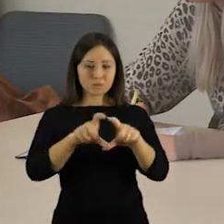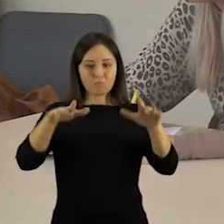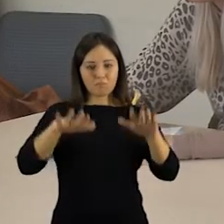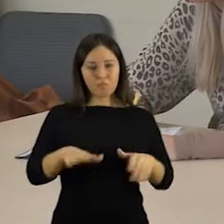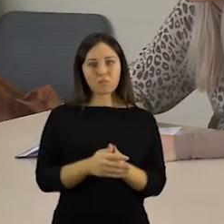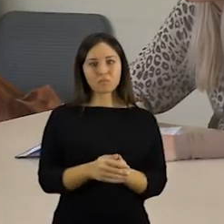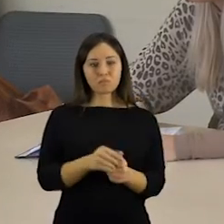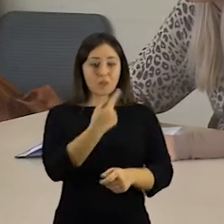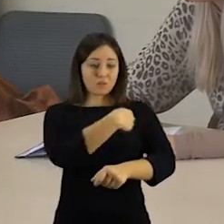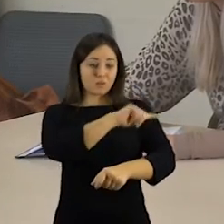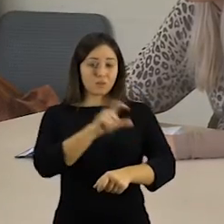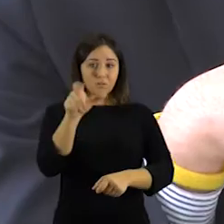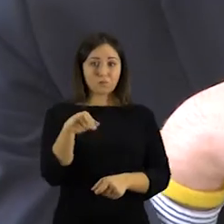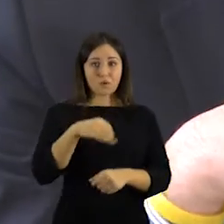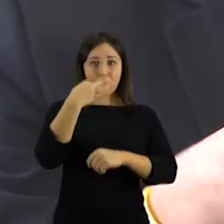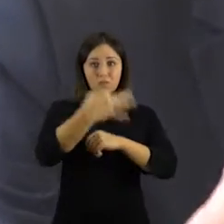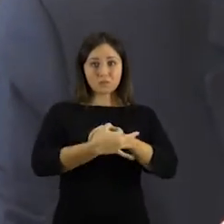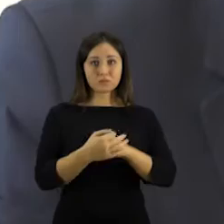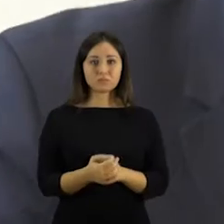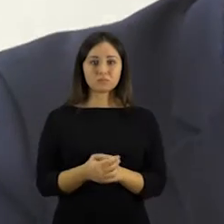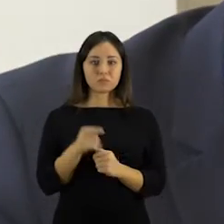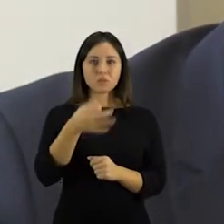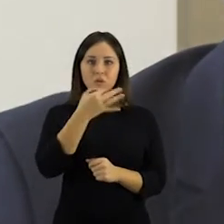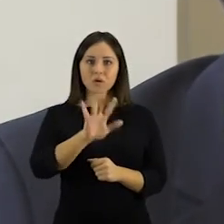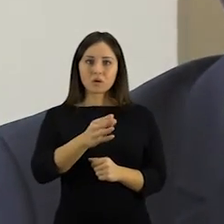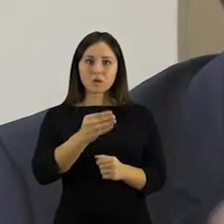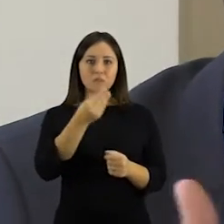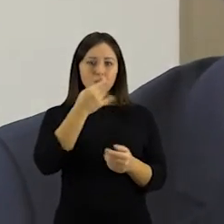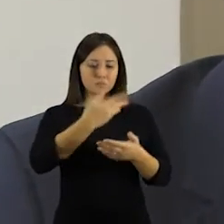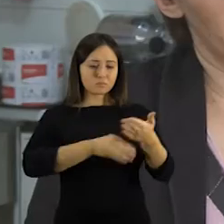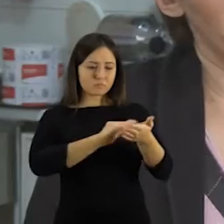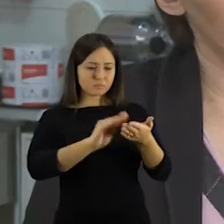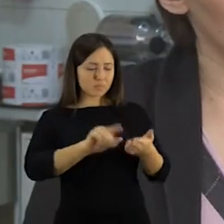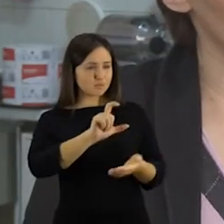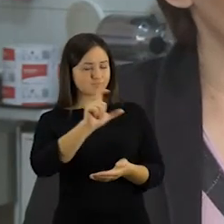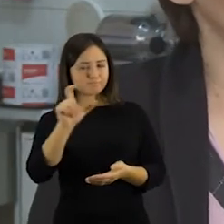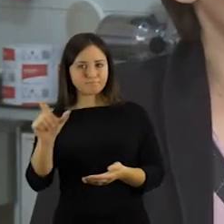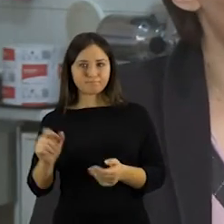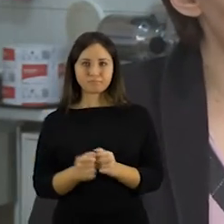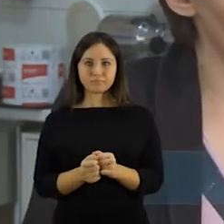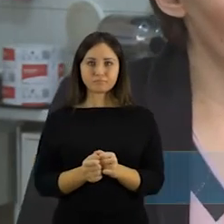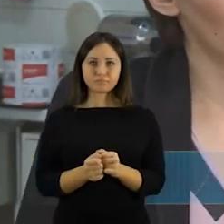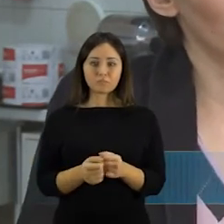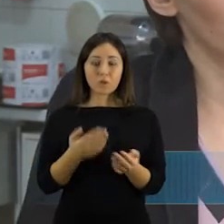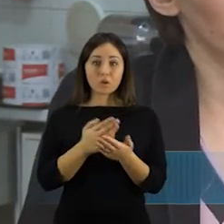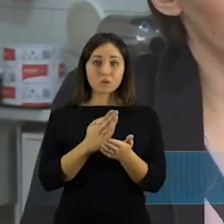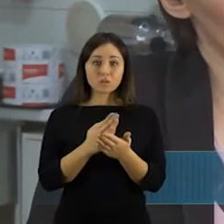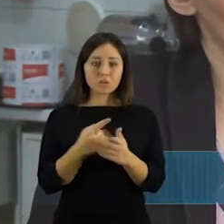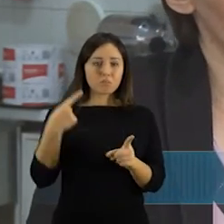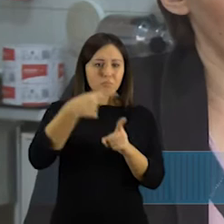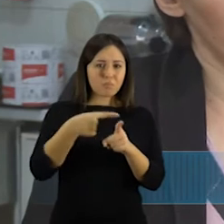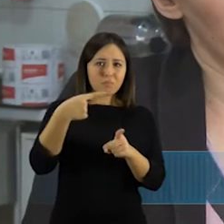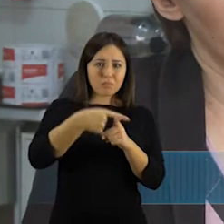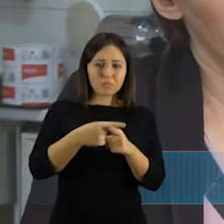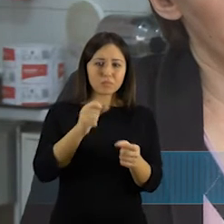bendrausios praktikos laugytojos. Jų teigimų valgeraščio sudarimas atima daug laiko. Kadangi mes turim papildomų darbų rūpintis